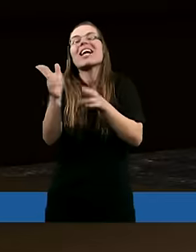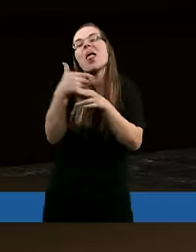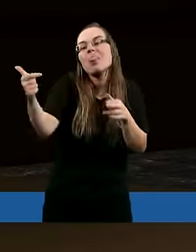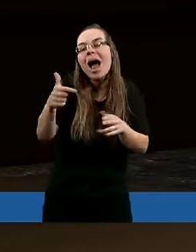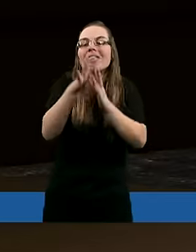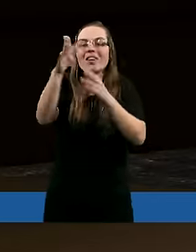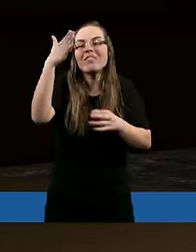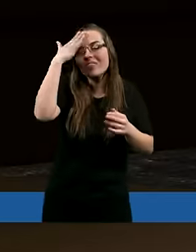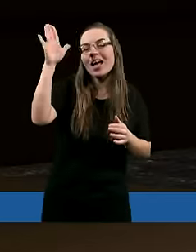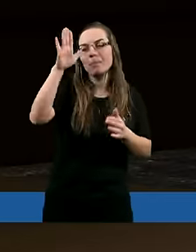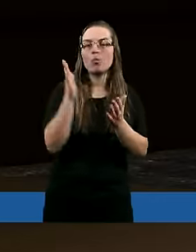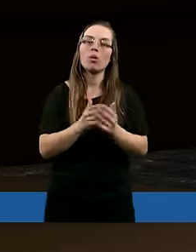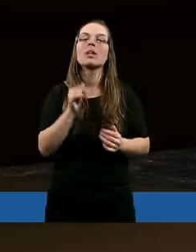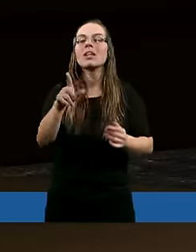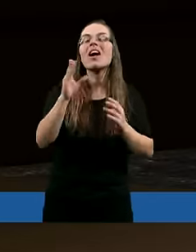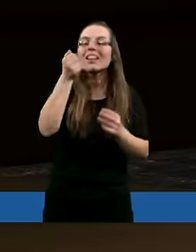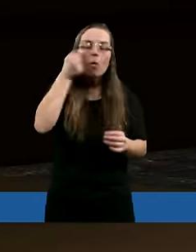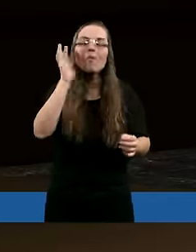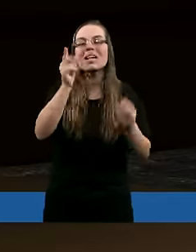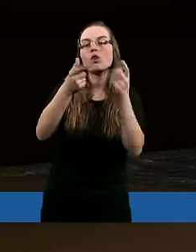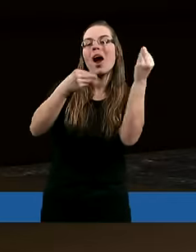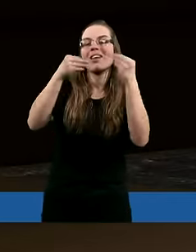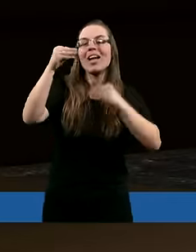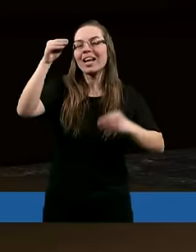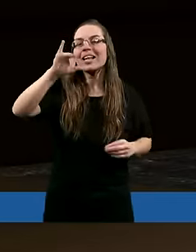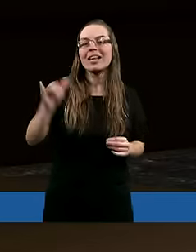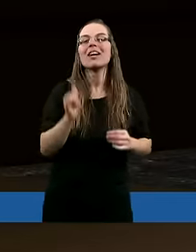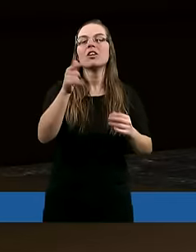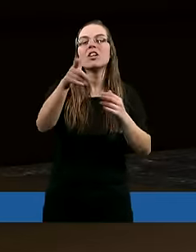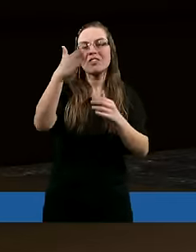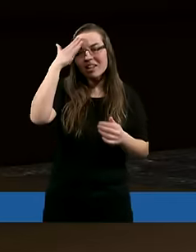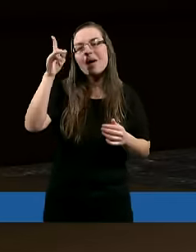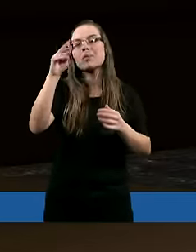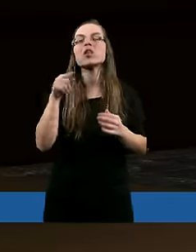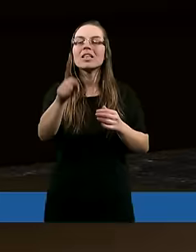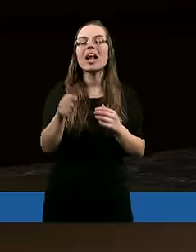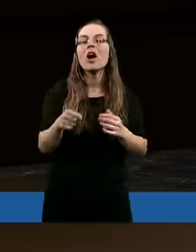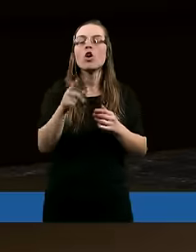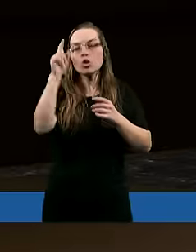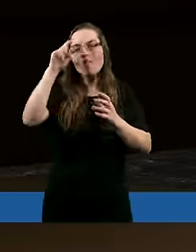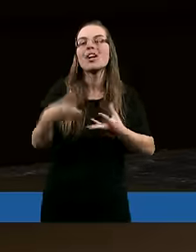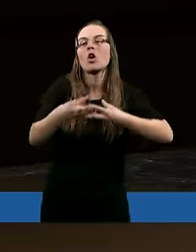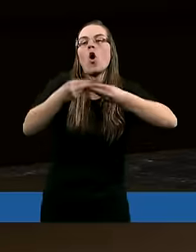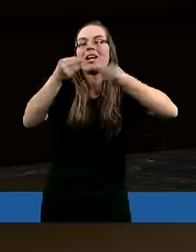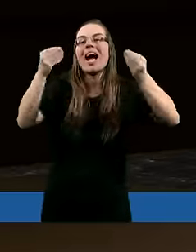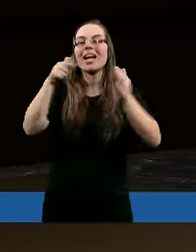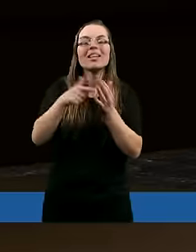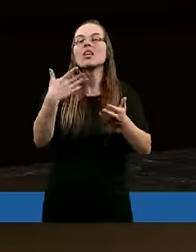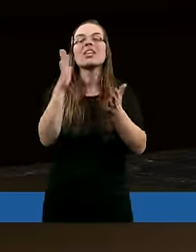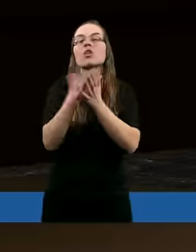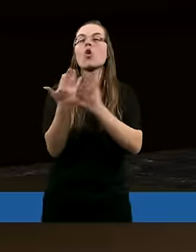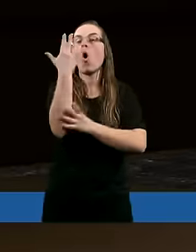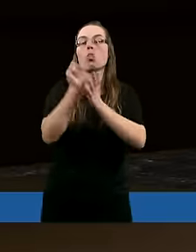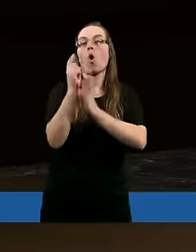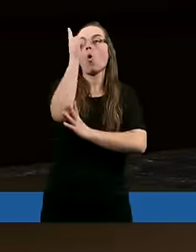wtedy tych owoców będzie coraz więcej i tych kwiatów, tak? Mówimy, że wtedy drzewo się rozrasta, ono nie rośnie tylko do góry,